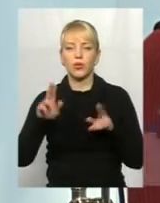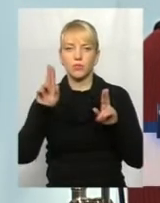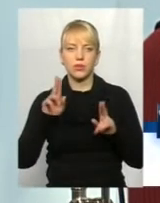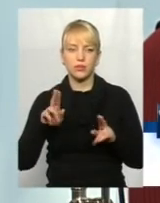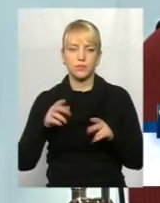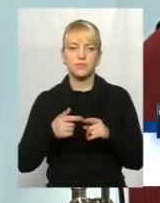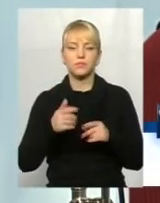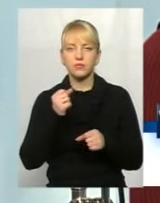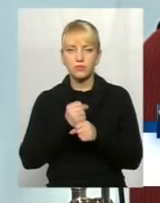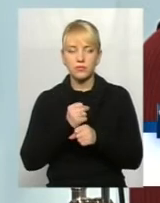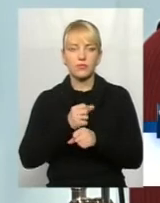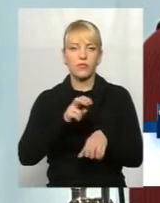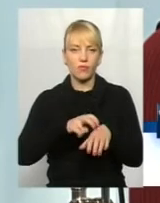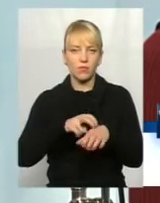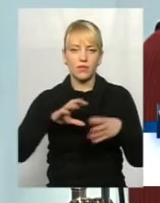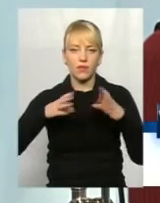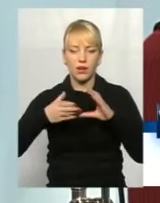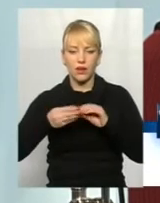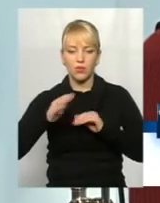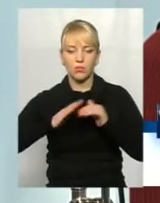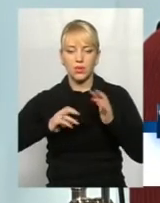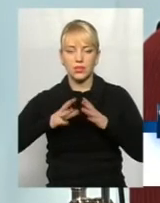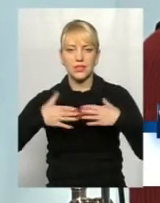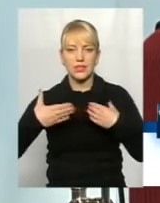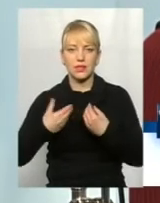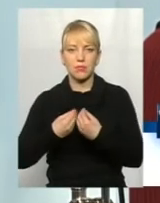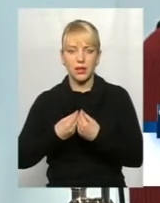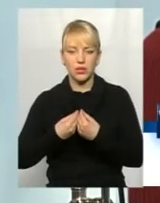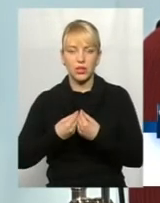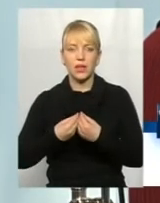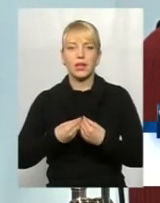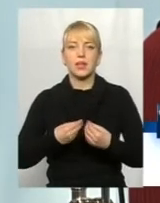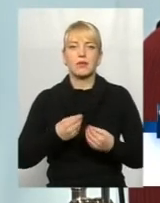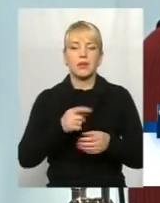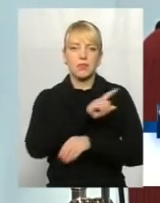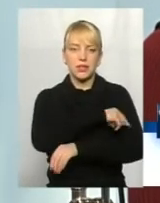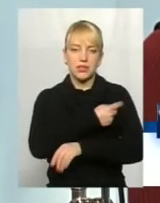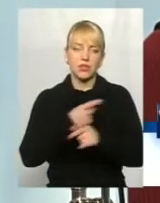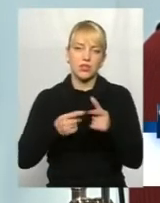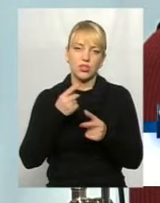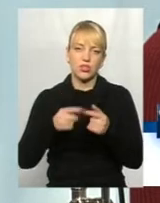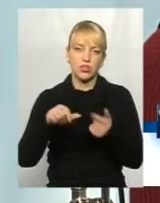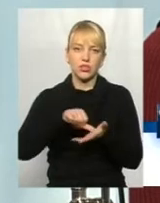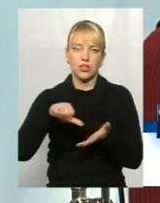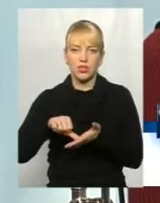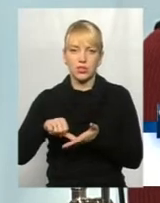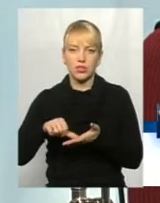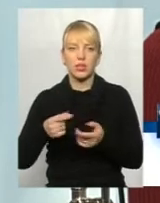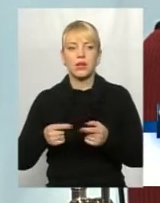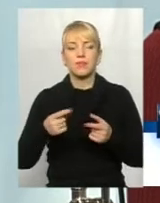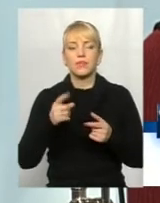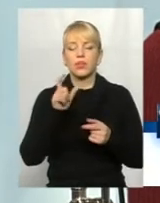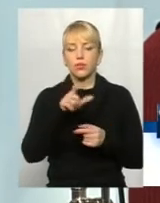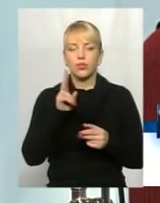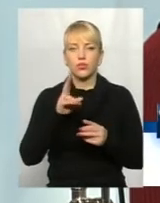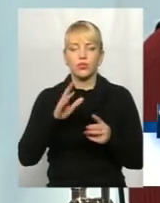працюють лікарі загальної практики сімейної медицини, чи дільничі терапевти, чи педіатри. І, відповідно, мешканці, які проживають на території,